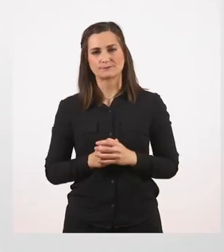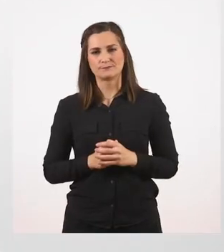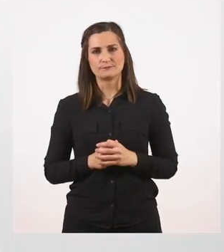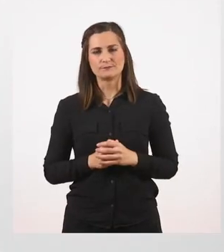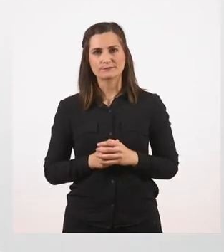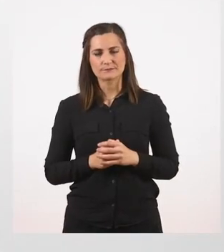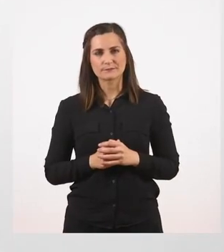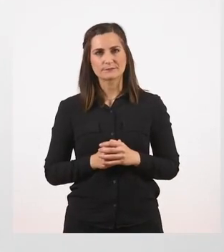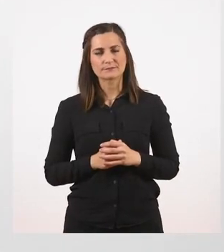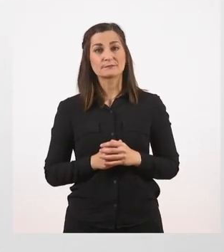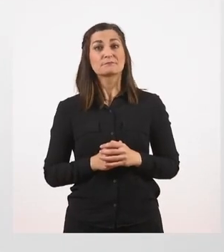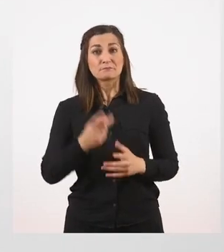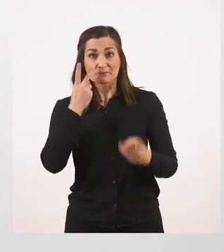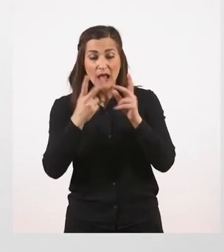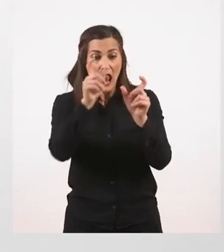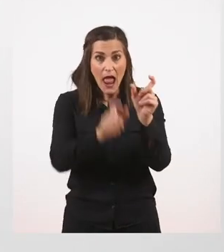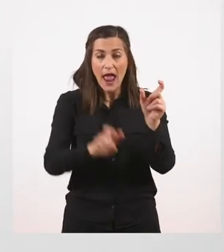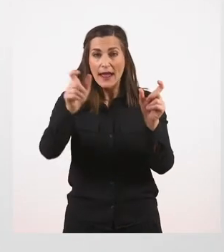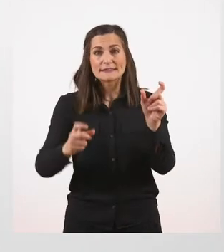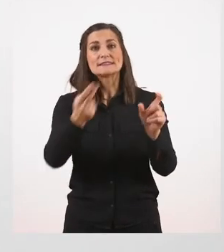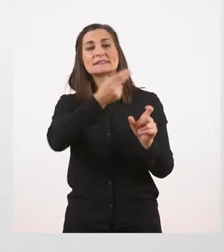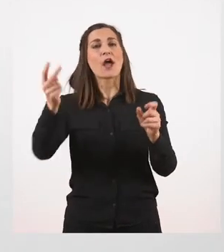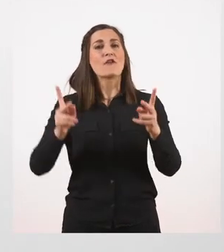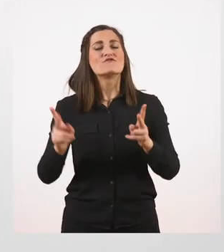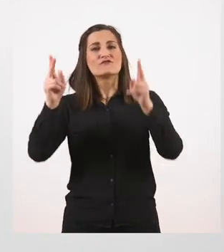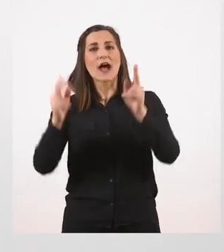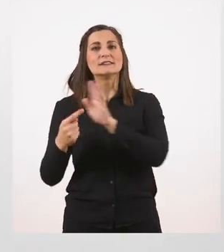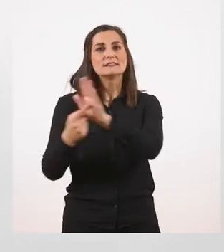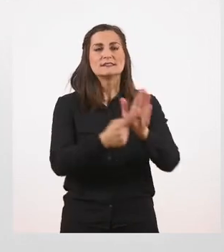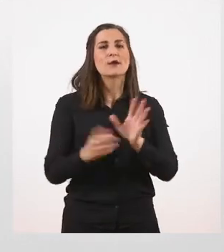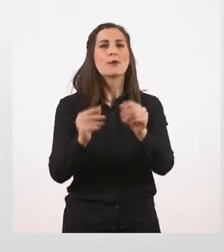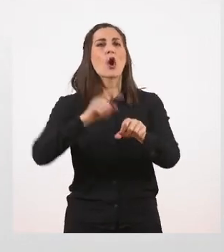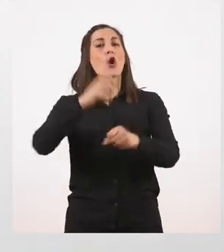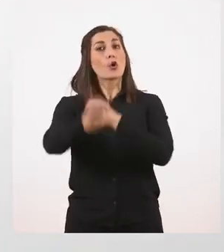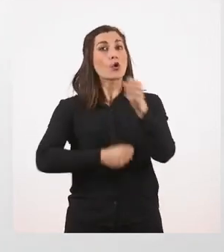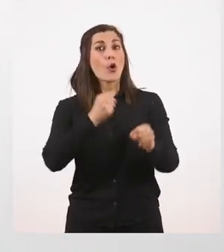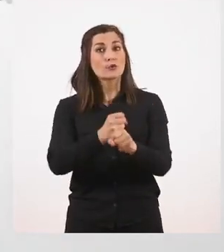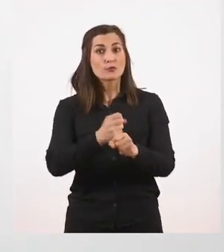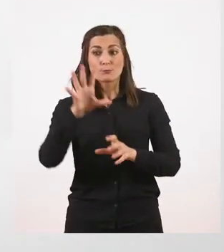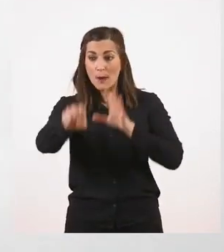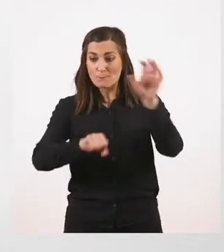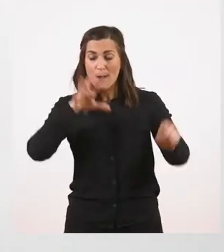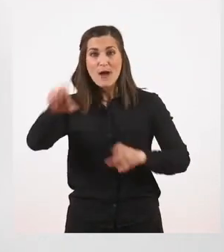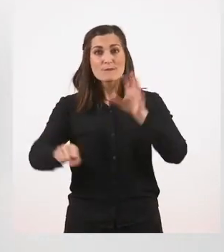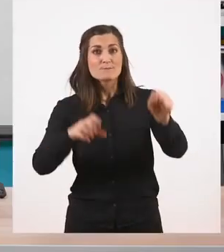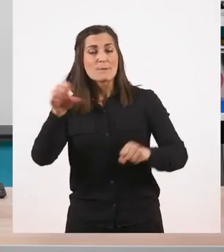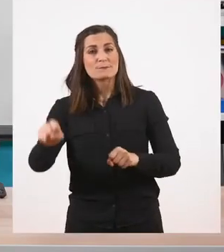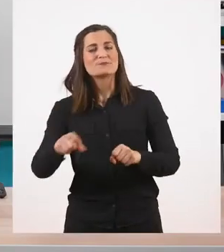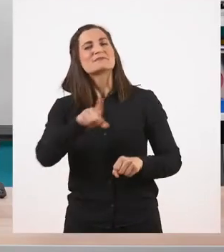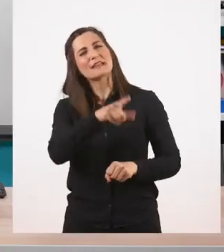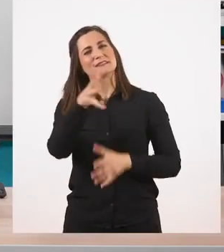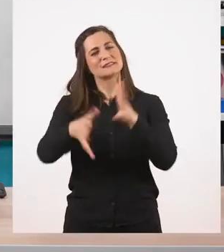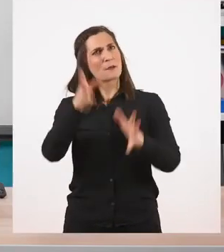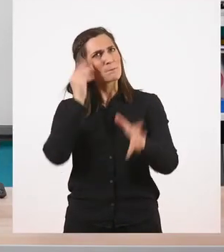Είδατε παιδιά πόσες λέξεις και φράσεις βρήκαμε στο κείμενο που δηλώνουν χρόνο. Τώρα που μάθατε κι εσείς όλους τους τρόπους